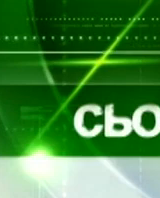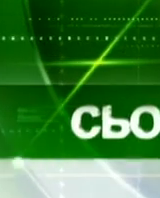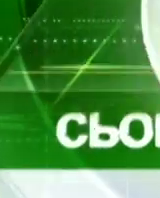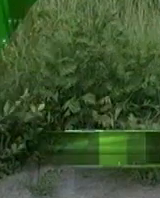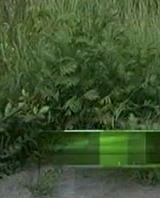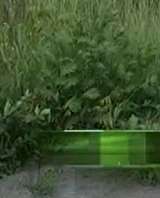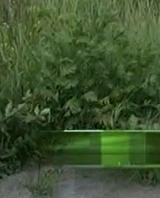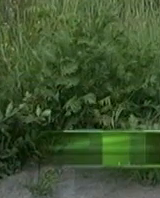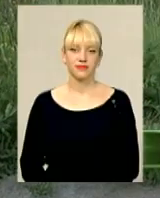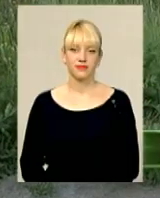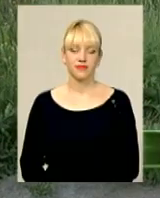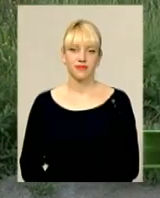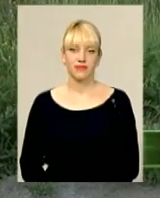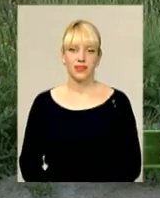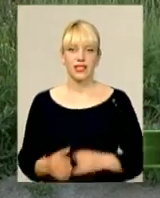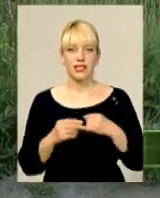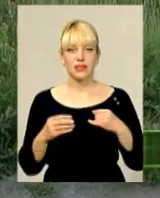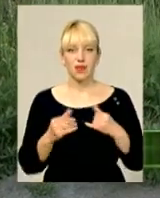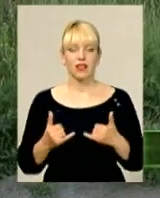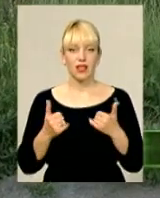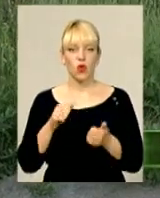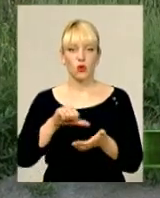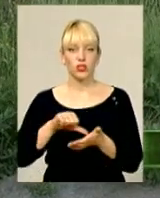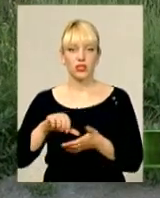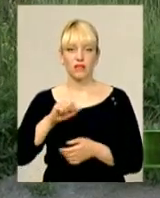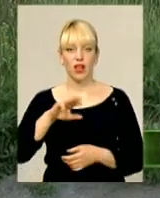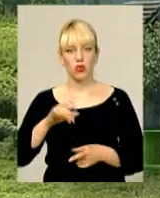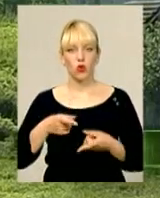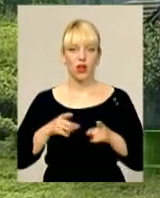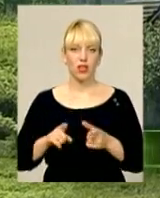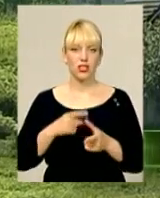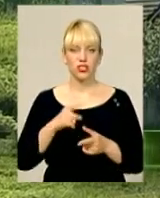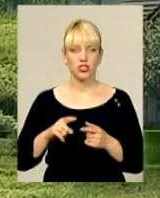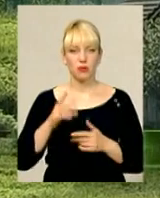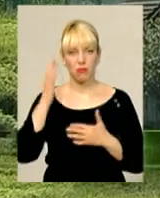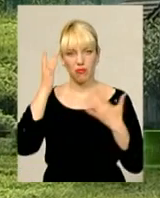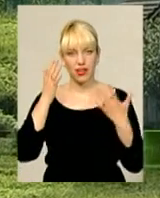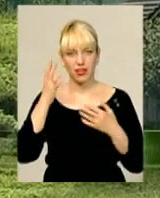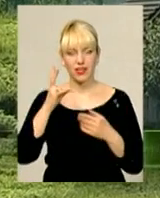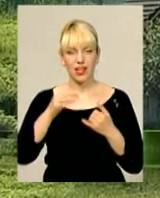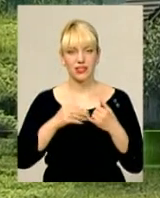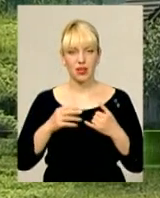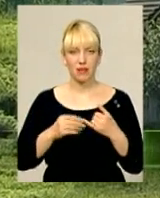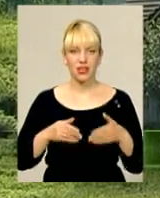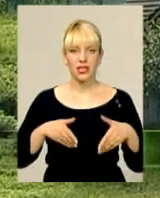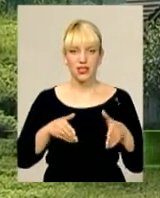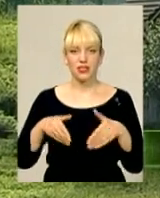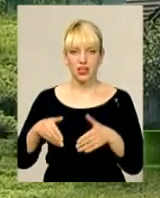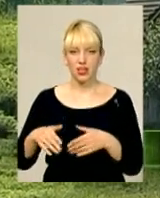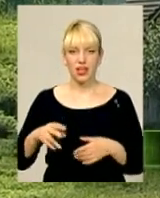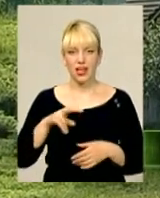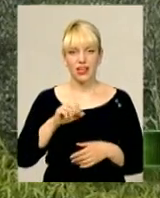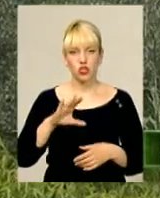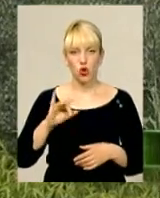Музика Земля для учасників АТО – реальність чи недосяжна мрія? На земельні ділянки Лісогринівецької об